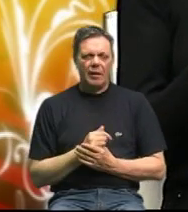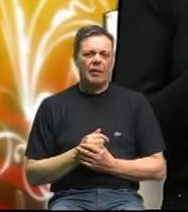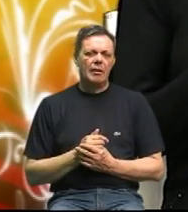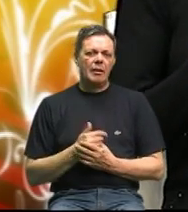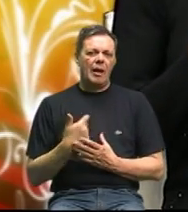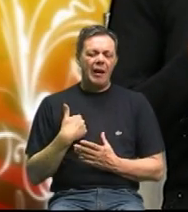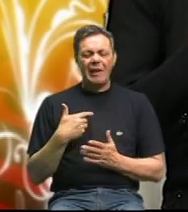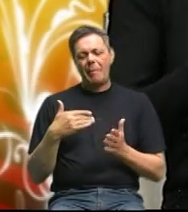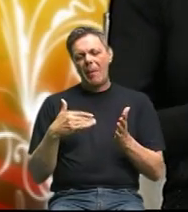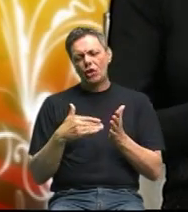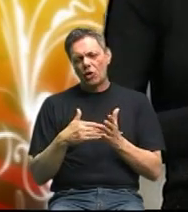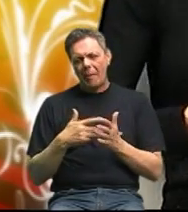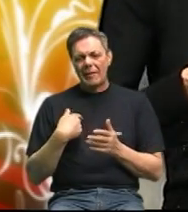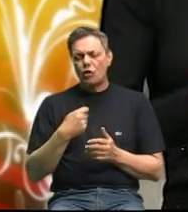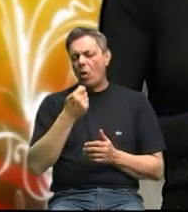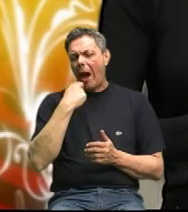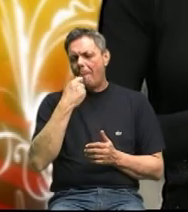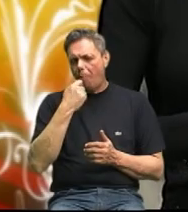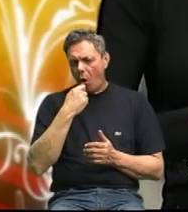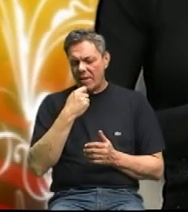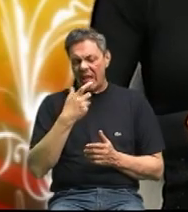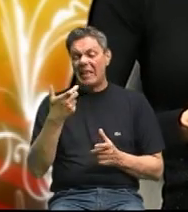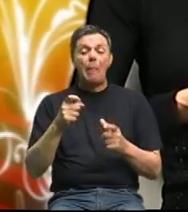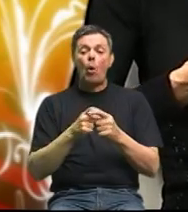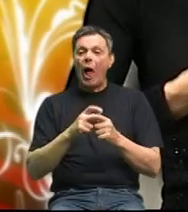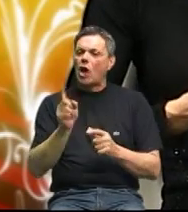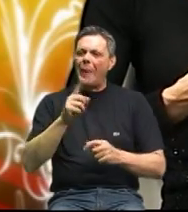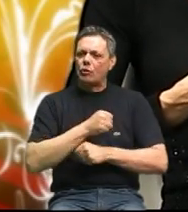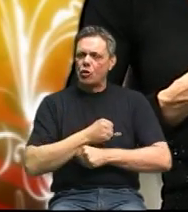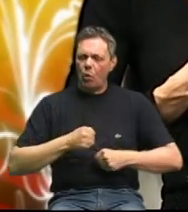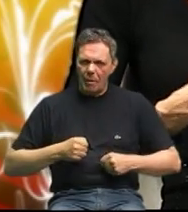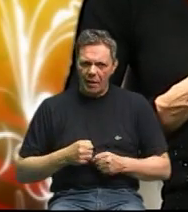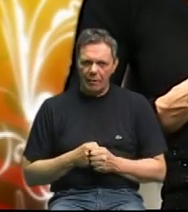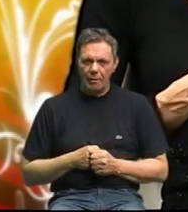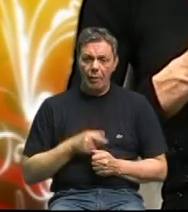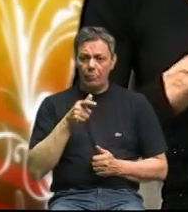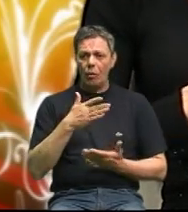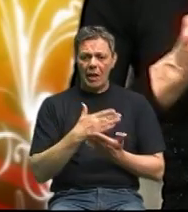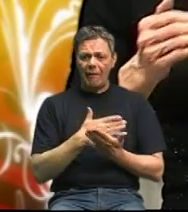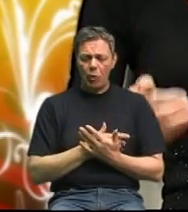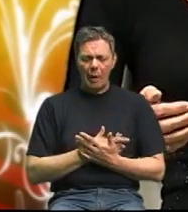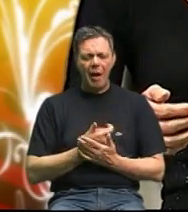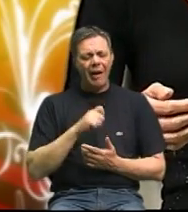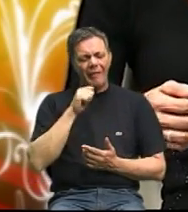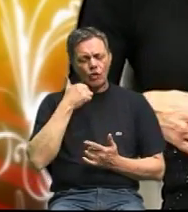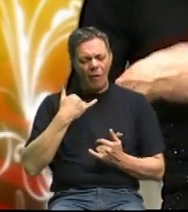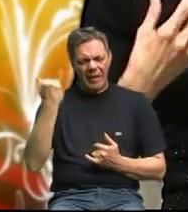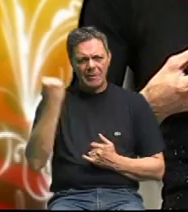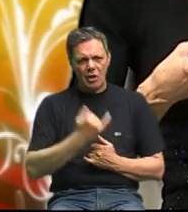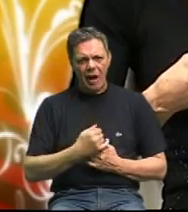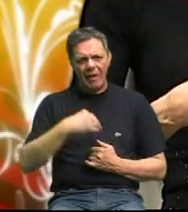meni treba pojedem kolač a ne udebljam sa ovaj je takav program kad čovjek zmršavi